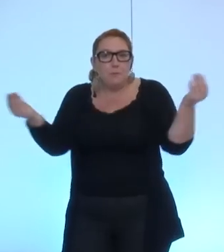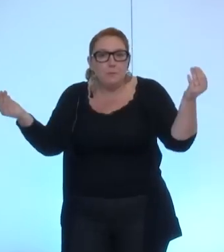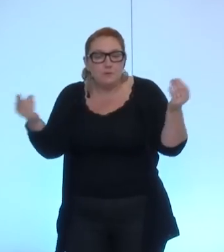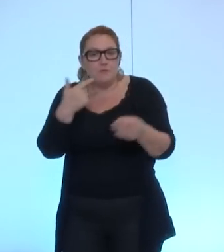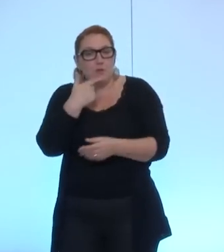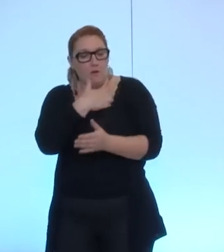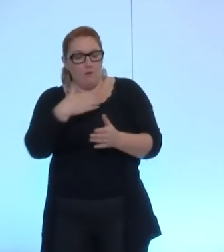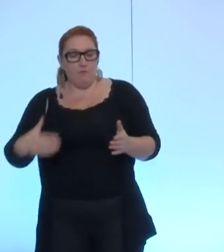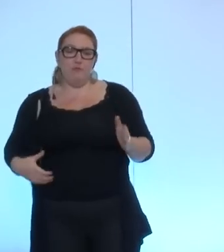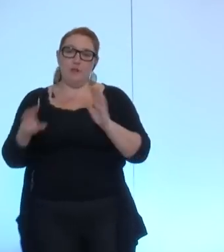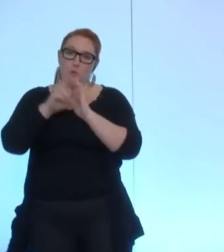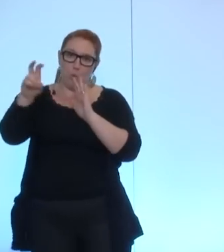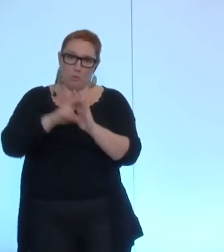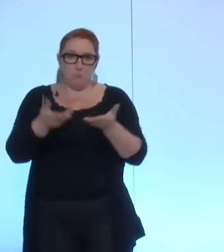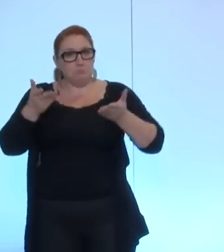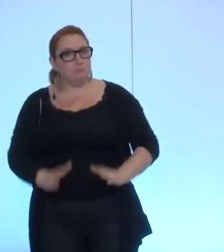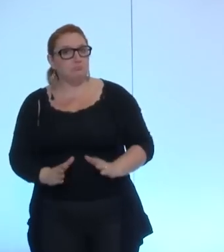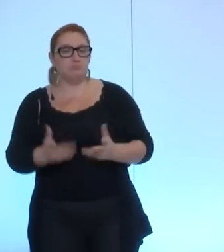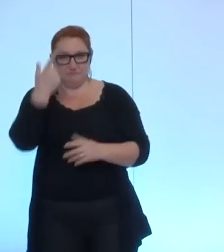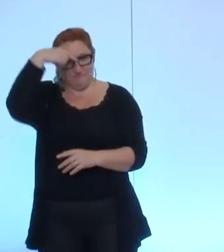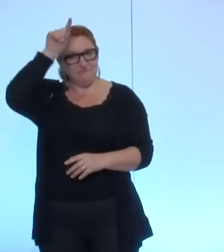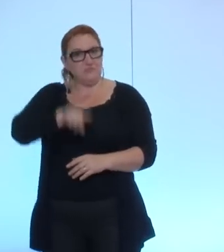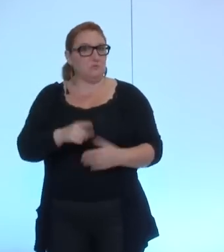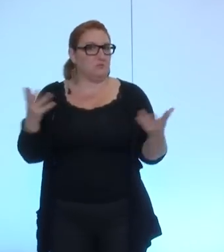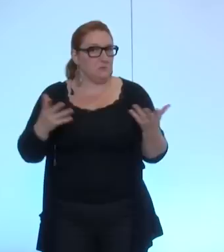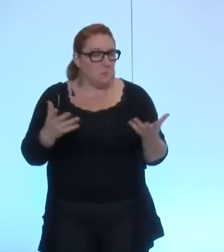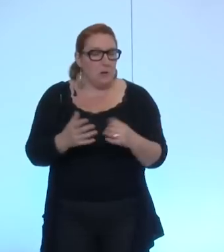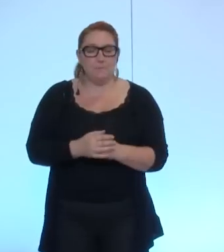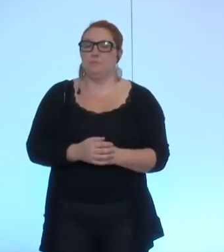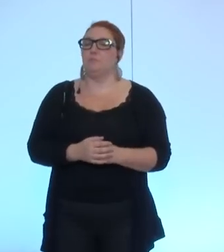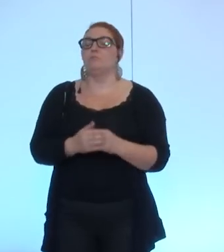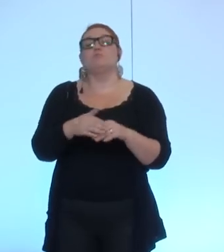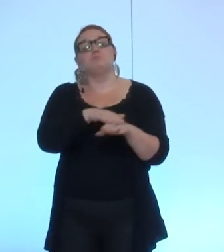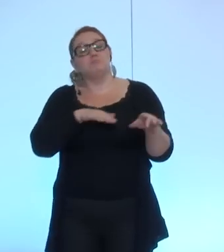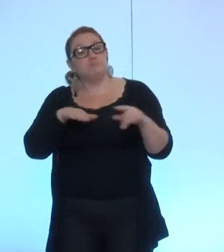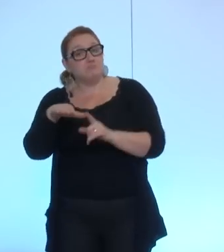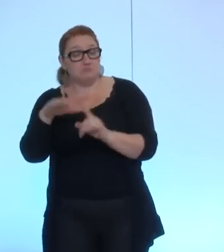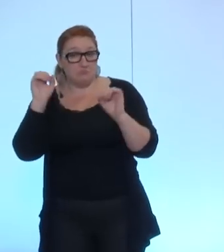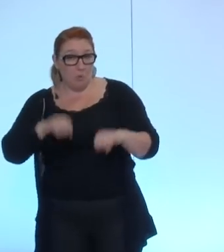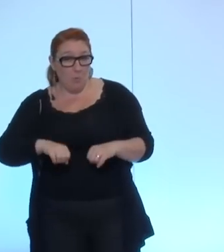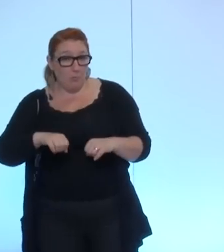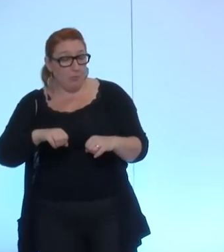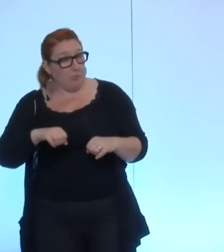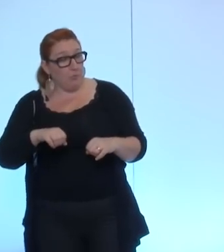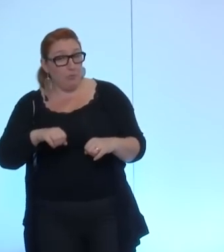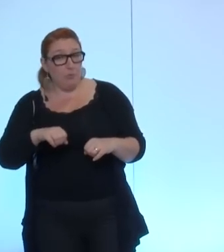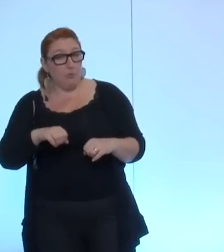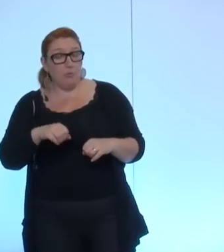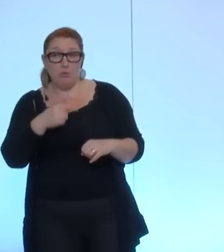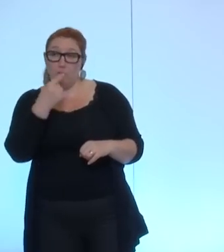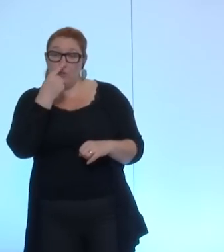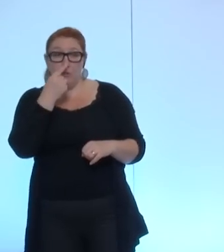ville de Grenoble à ce niveau ? Et en même temps, est-ce qu'on peut considérer qu'une collectivité est en capacité du bien fondé